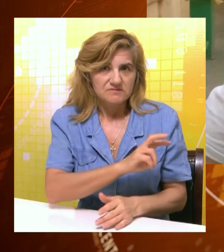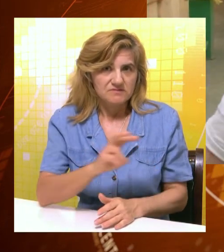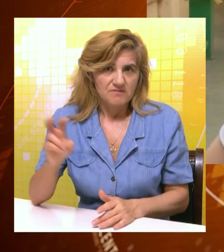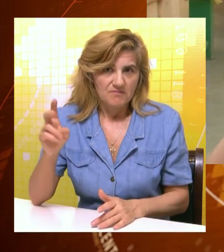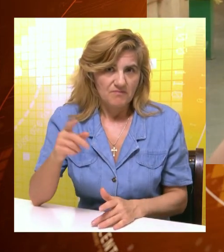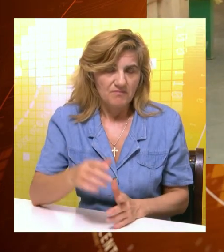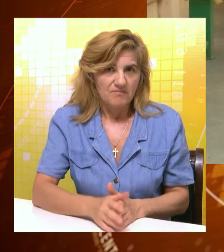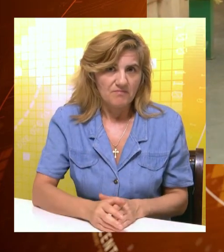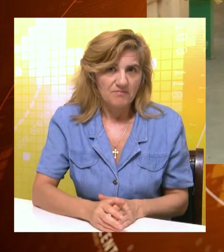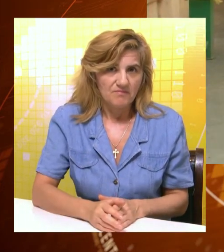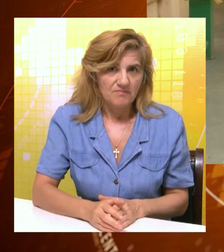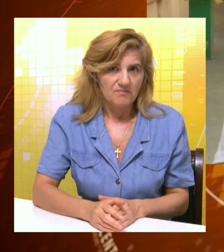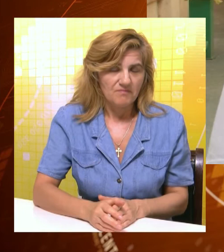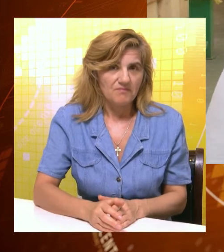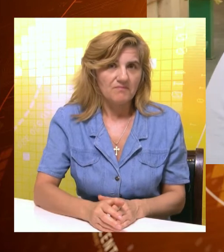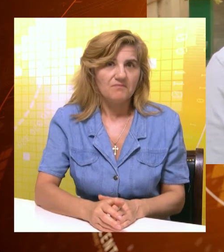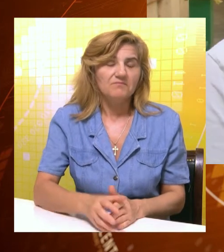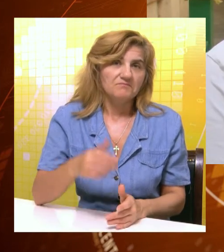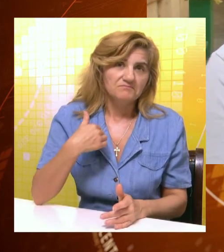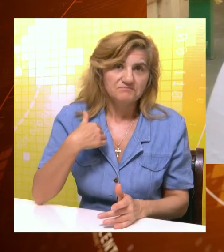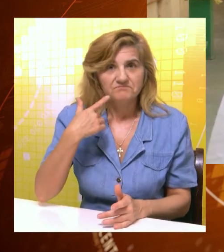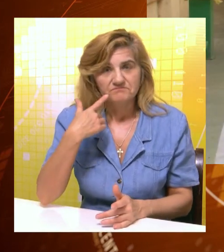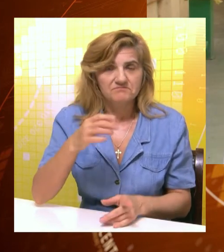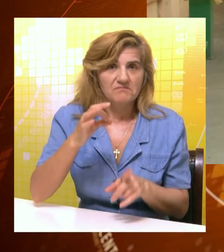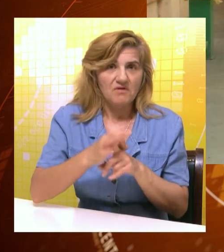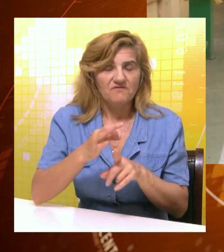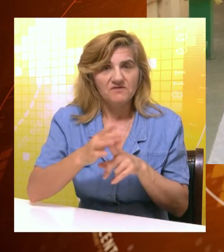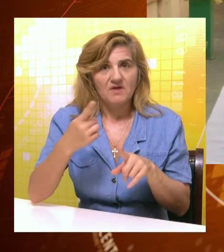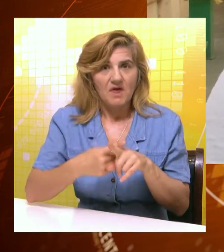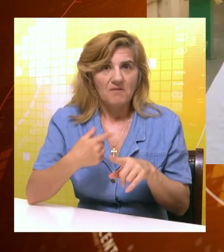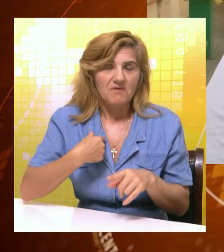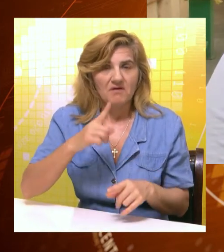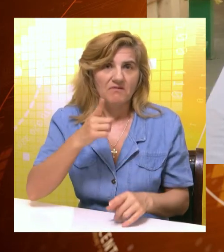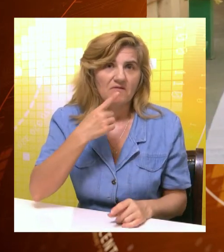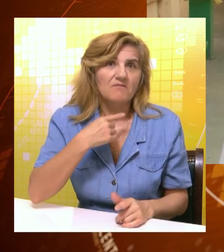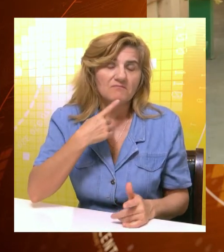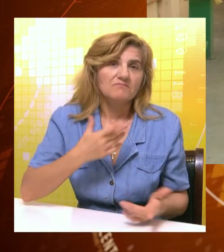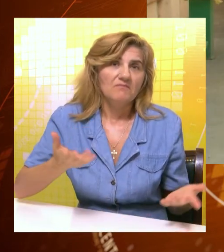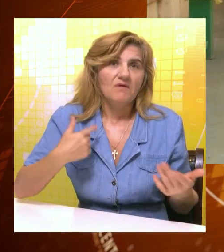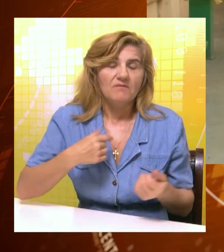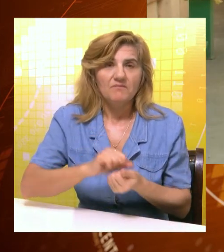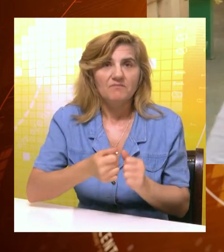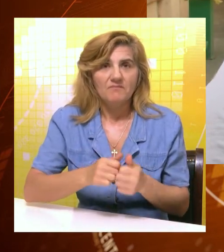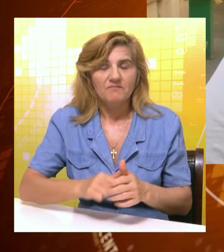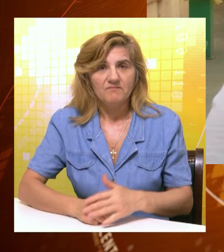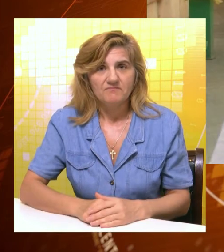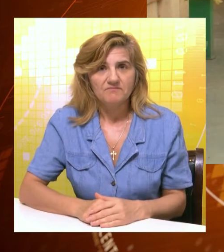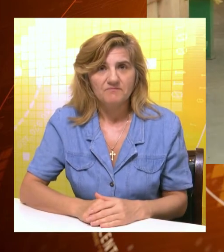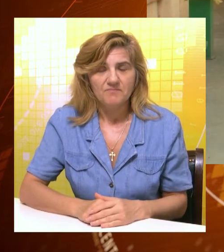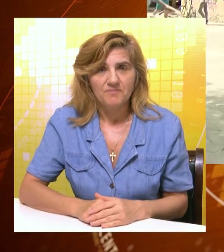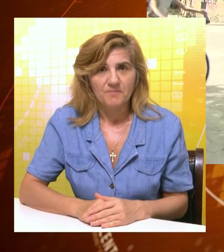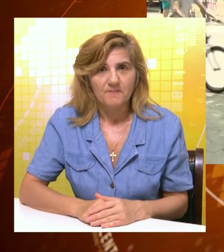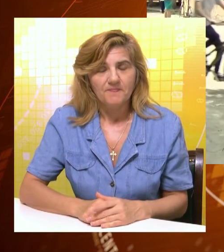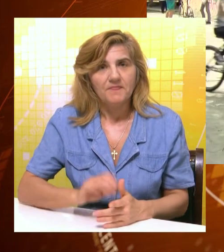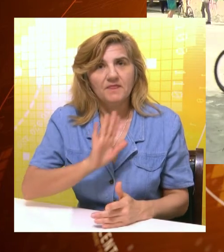teški zadaci, mislim, pošto fizika i hemija mi baš nisu nešto jače strane, ali istoriju